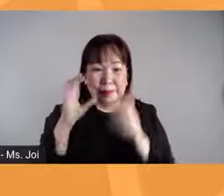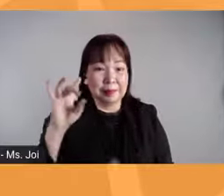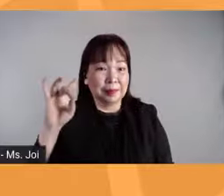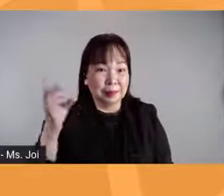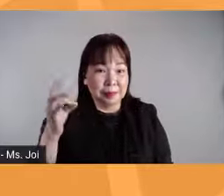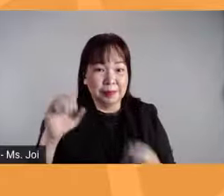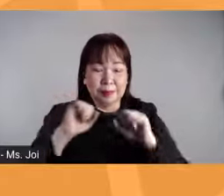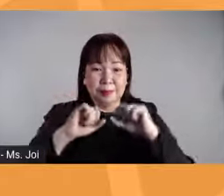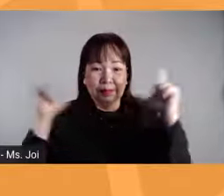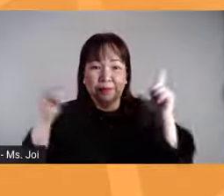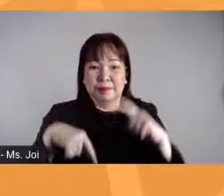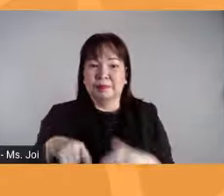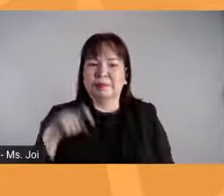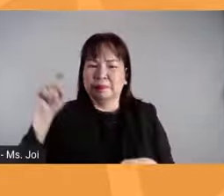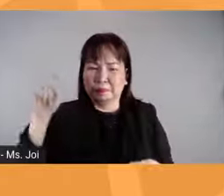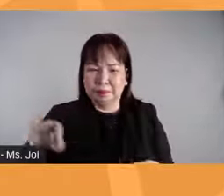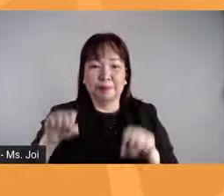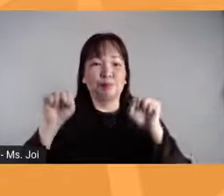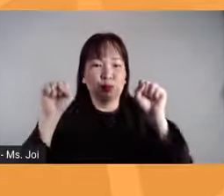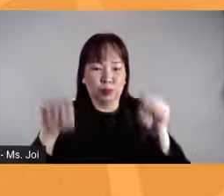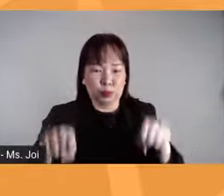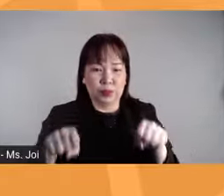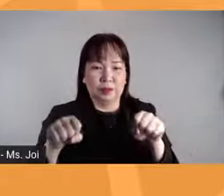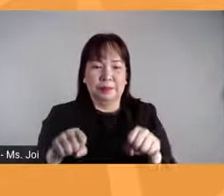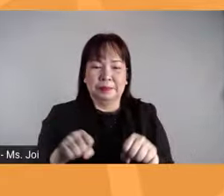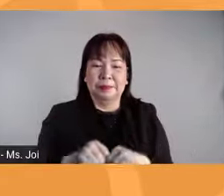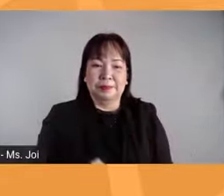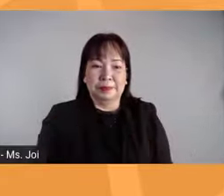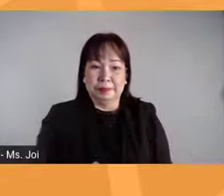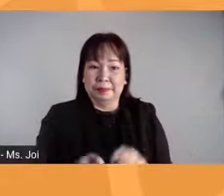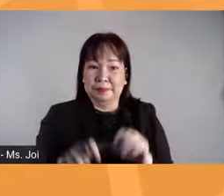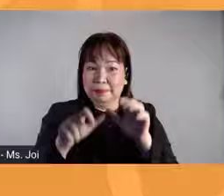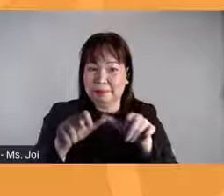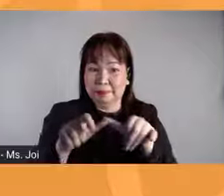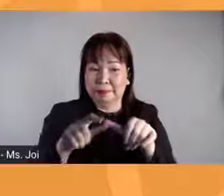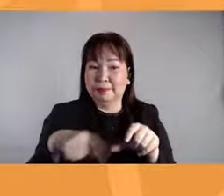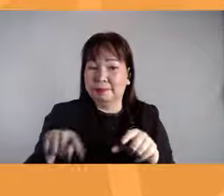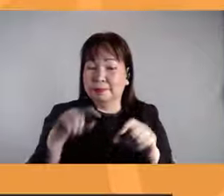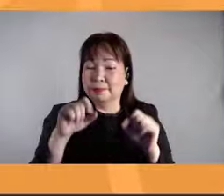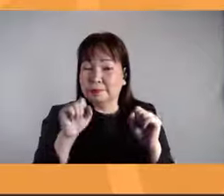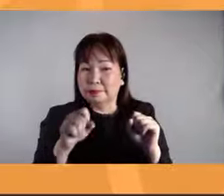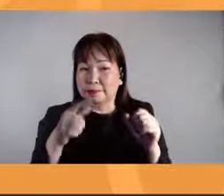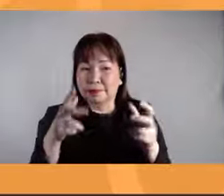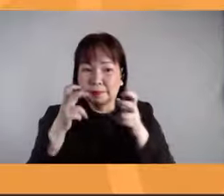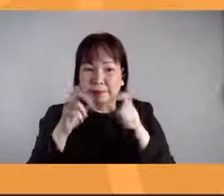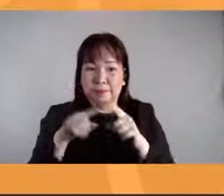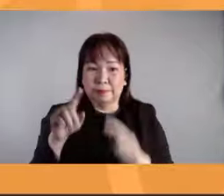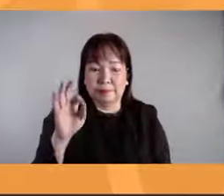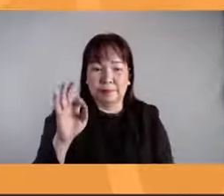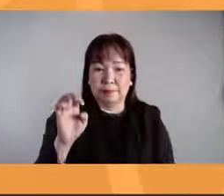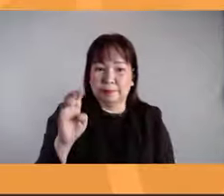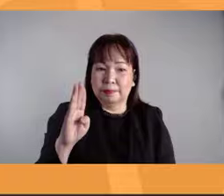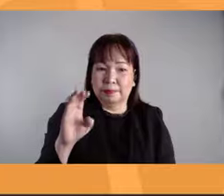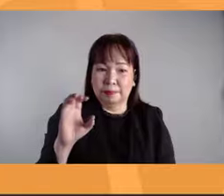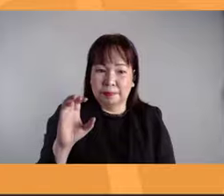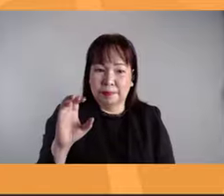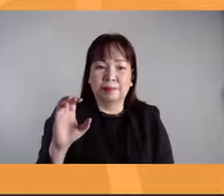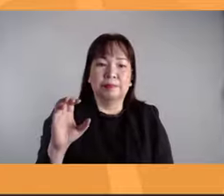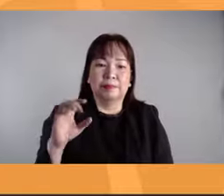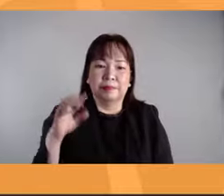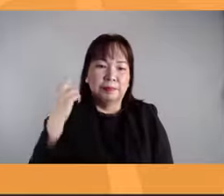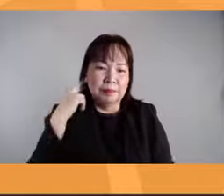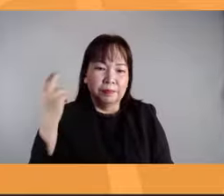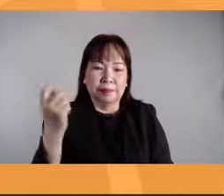ating programang Dapat Pwede nung mapapakinggan sa mga yung pila ng Far East Broadcasting Company o FABC